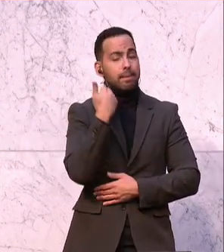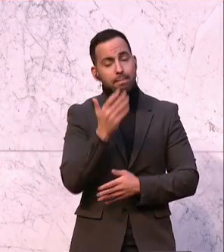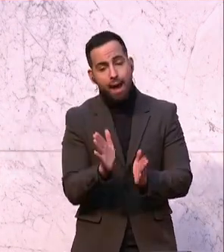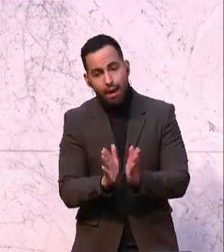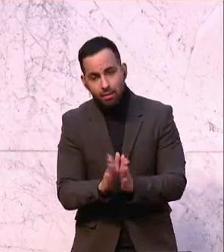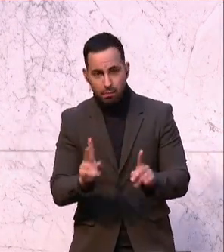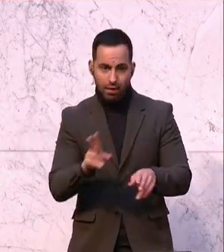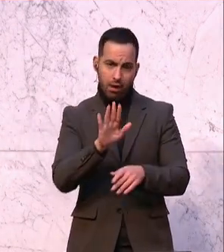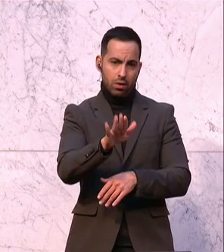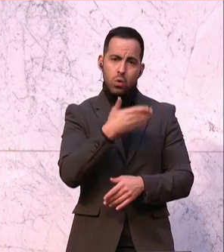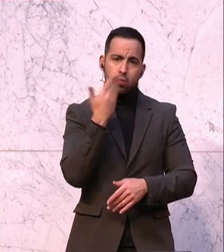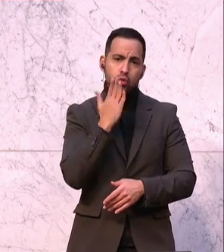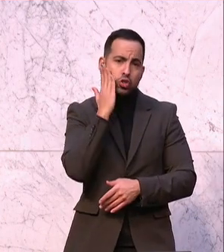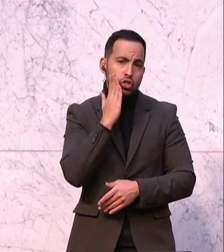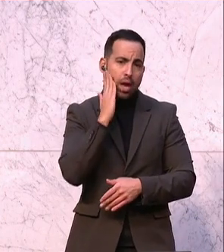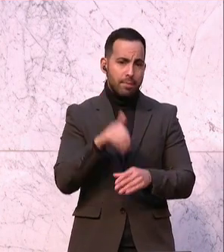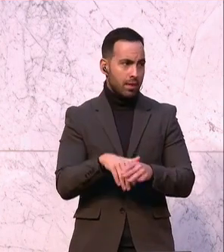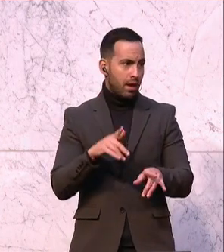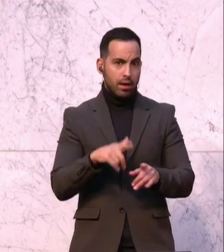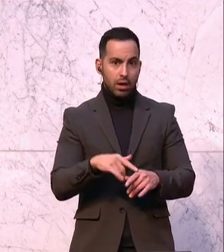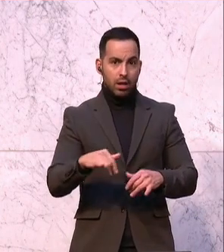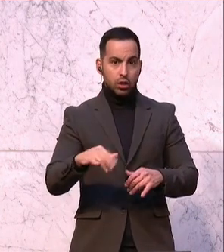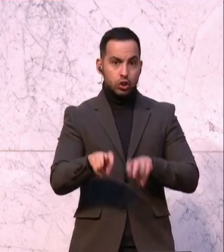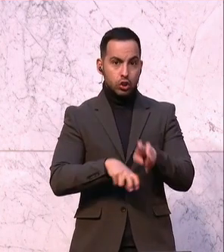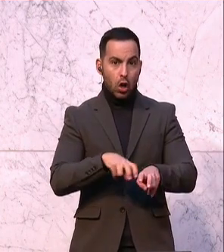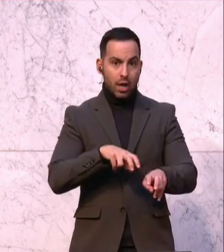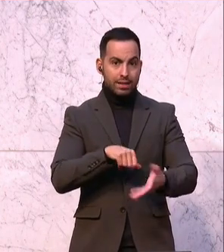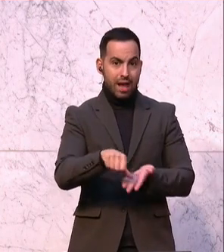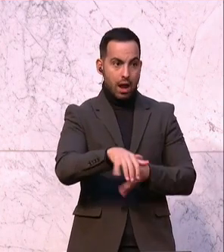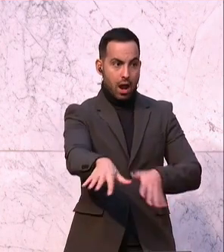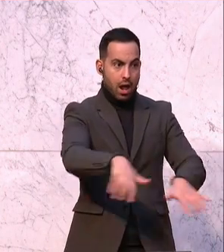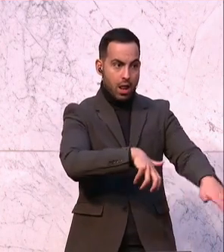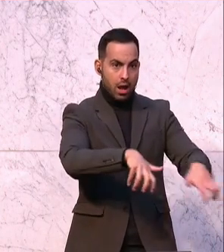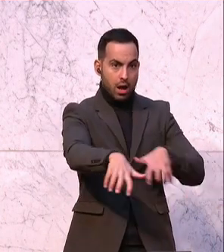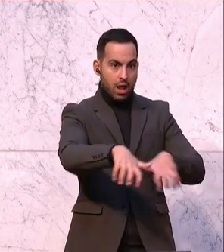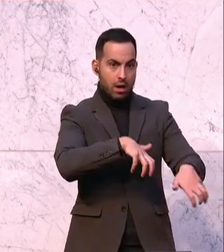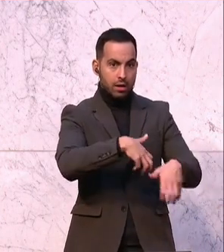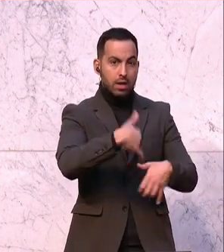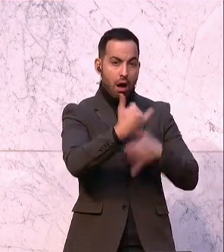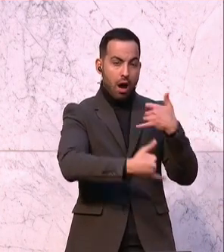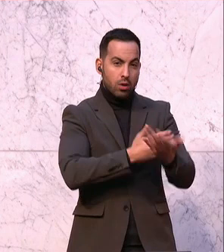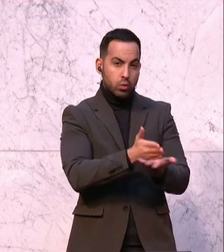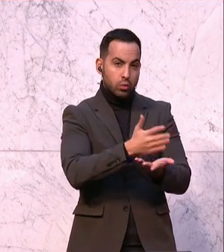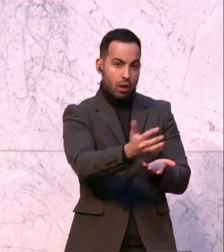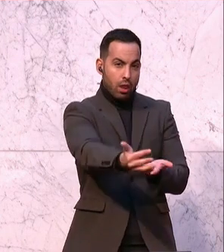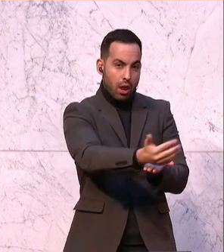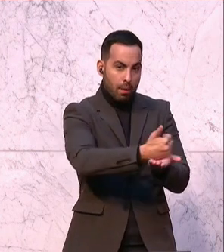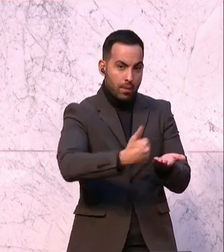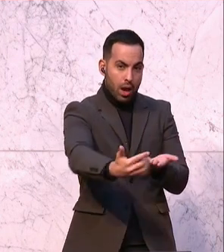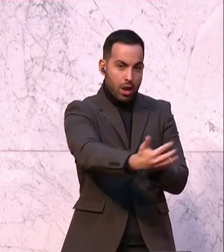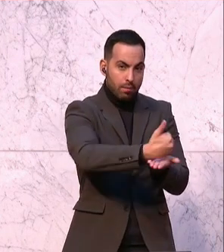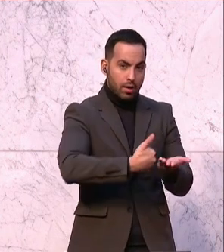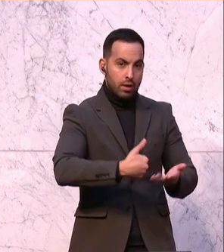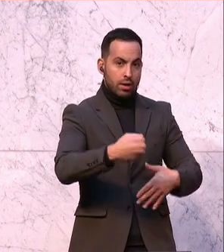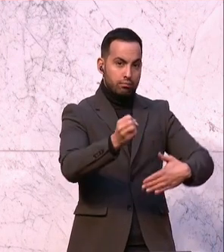die so ungeniert in meine Kassen gegriffen hat, der Steuerzahler. Es war die FPÖ, die jahrelang sich bedient hat, wo die ganze Kasse gefüllt